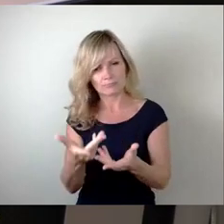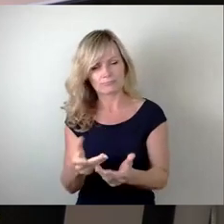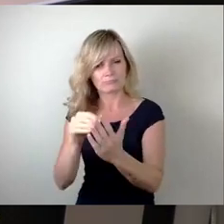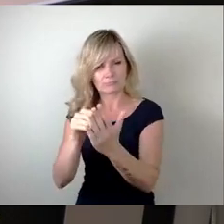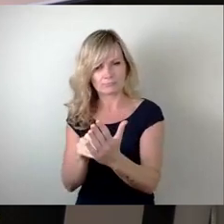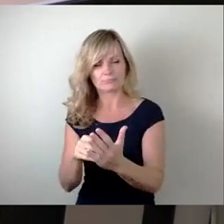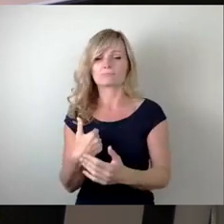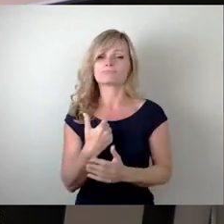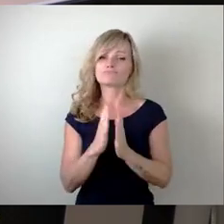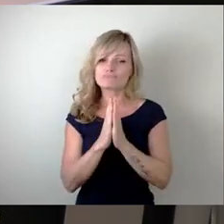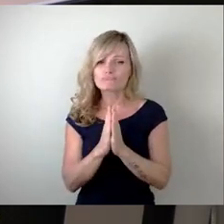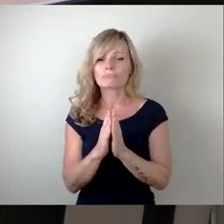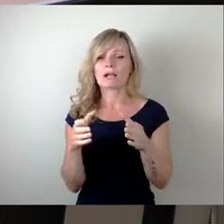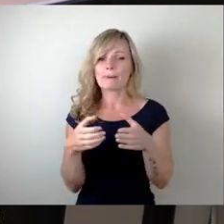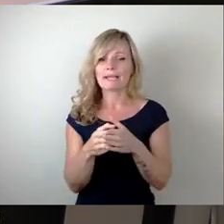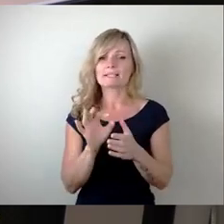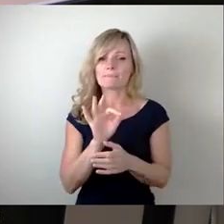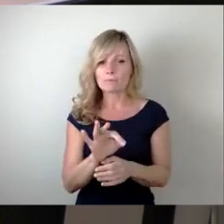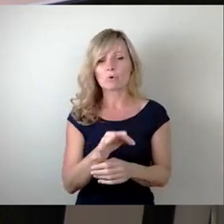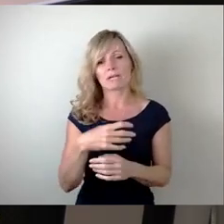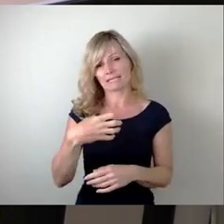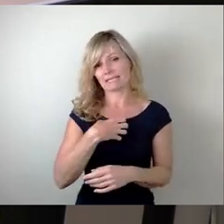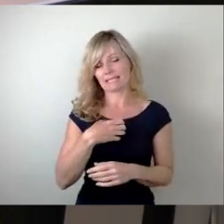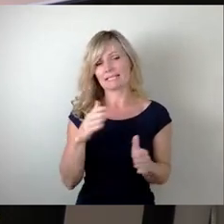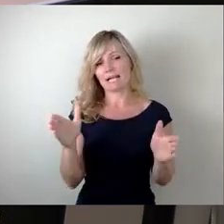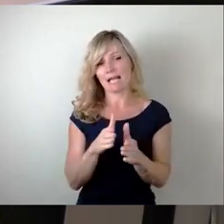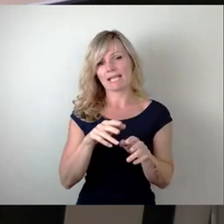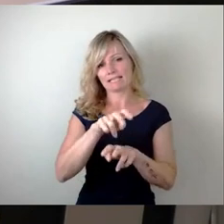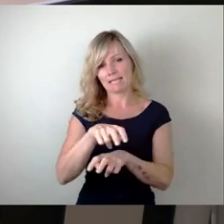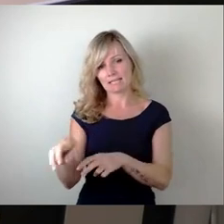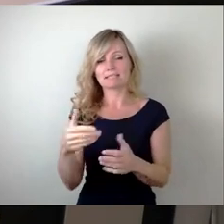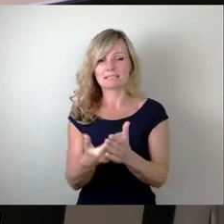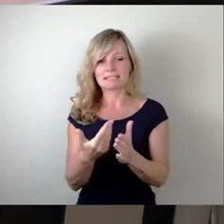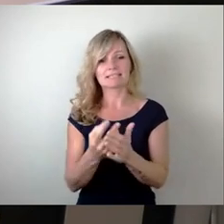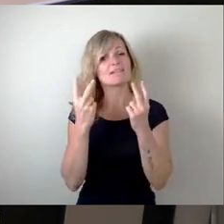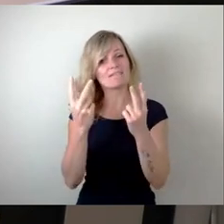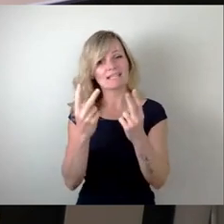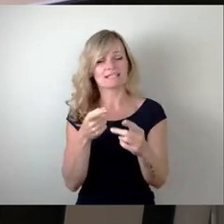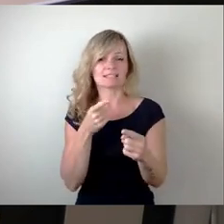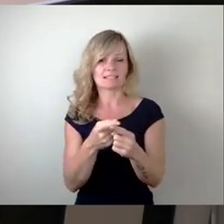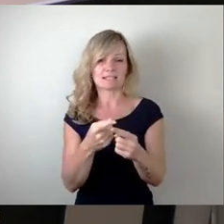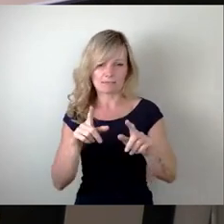Kleingärten dieses wichtige Anliegen in die Spur bringen. Ganz herzlichen Dank.